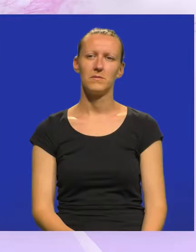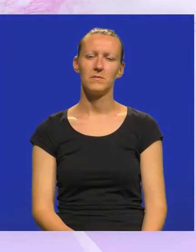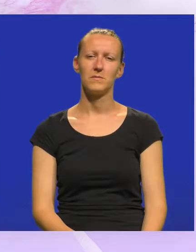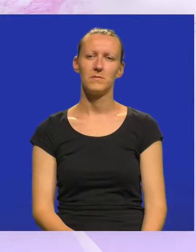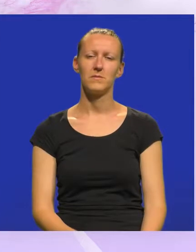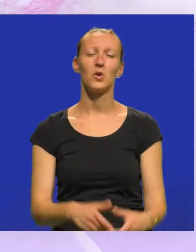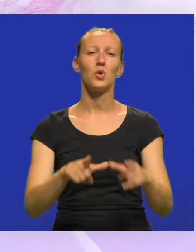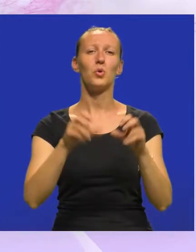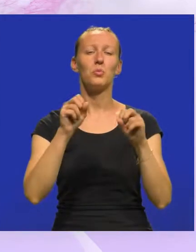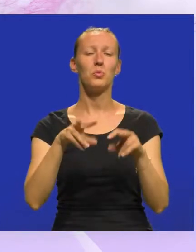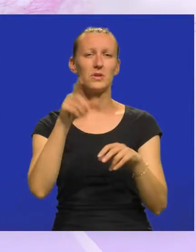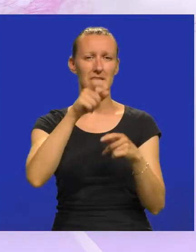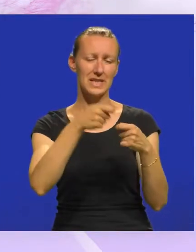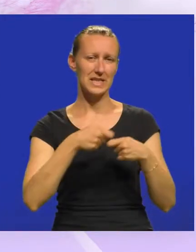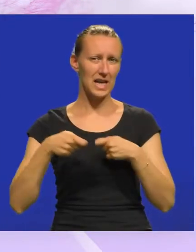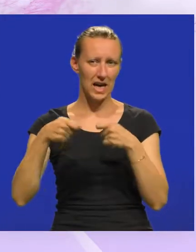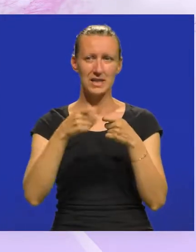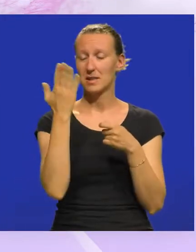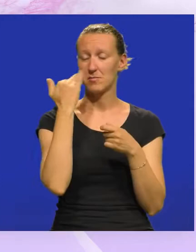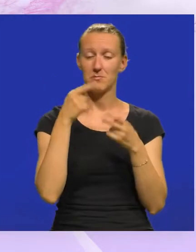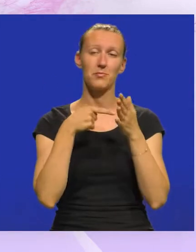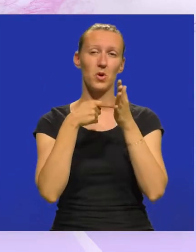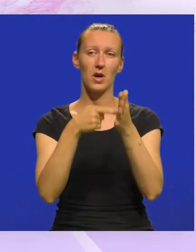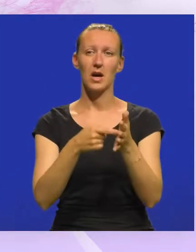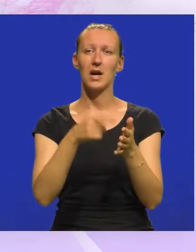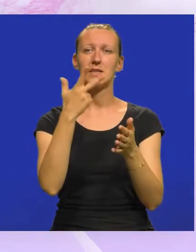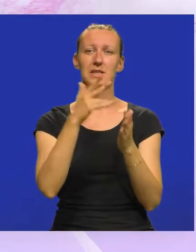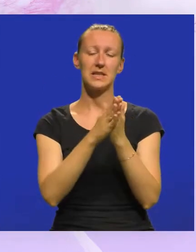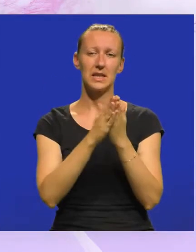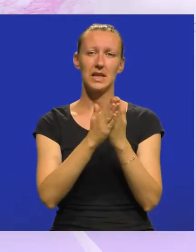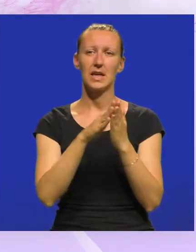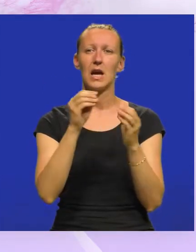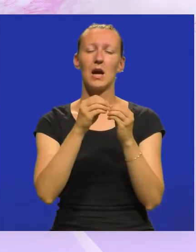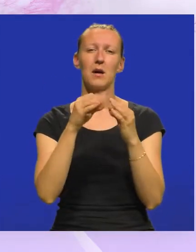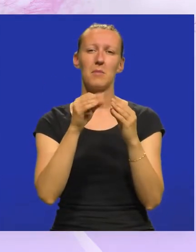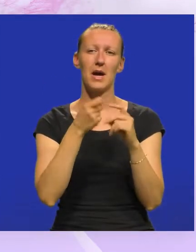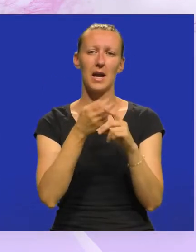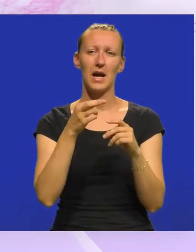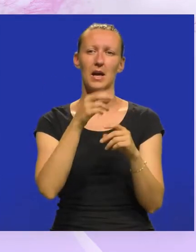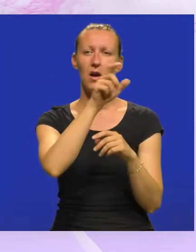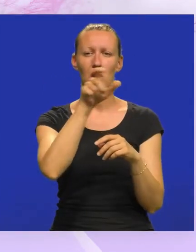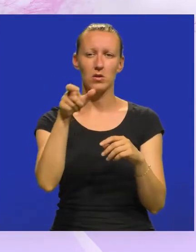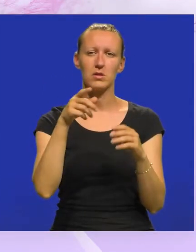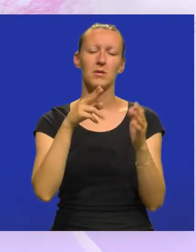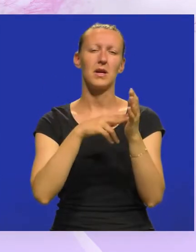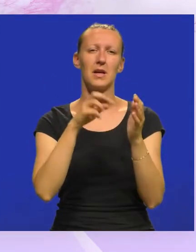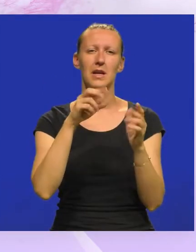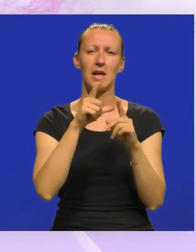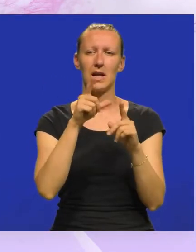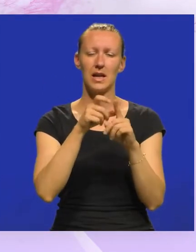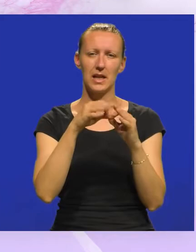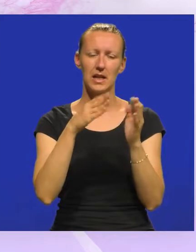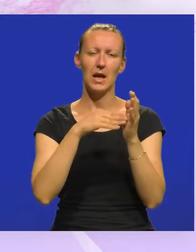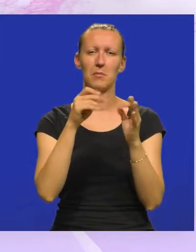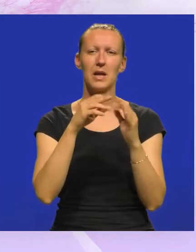U Pulskom je Čirkolu nedavno predstavljena trilogija kronaka Dele Barake autorice Nelide Milani.